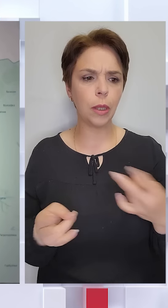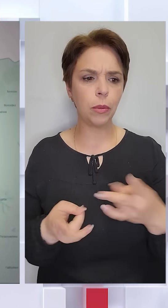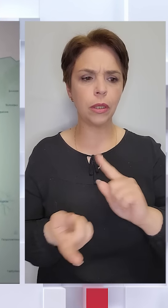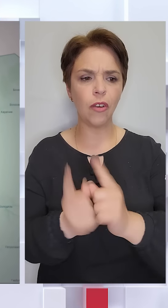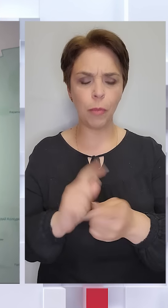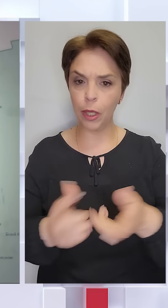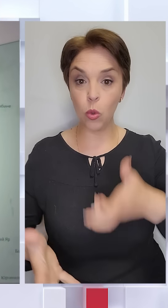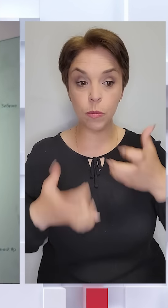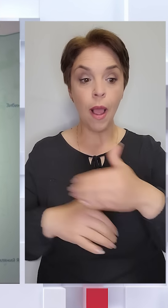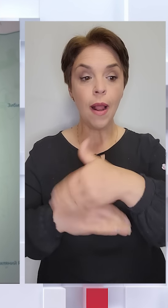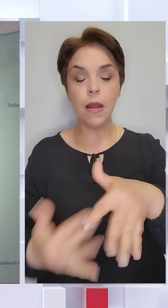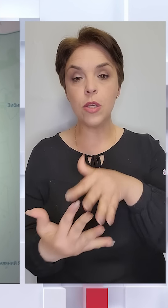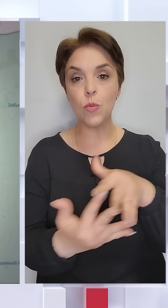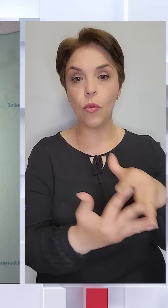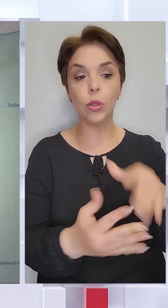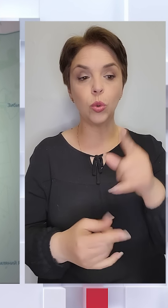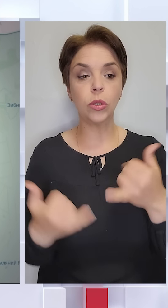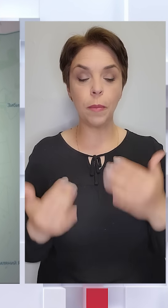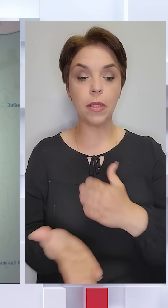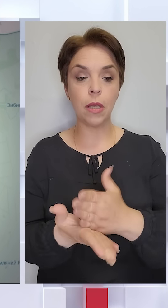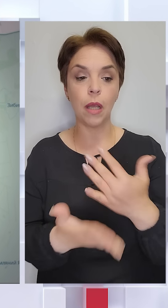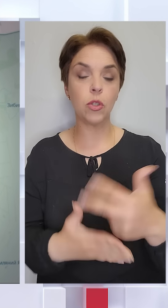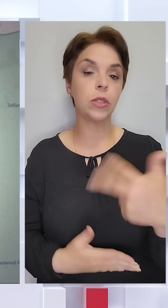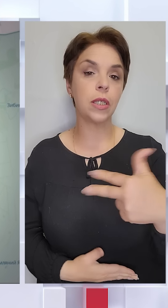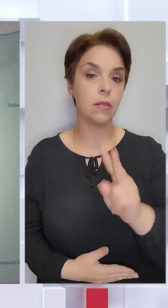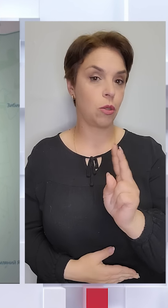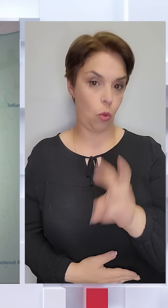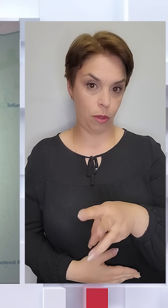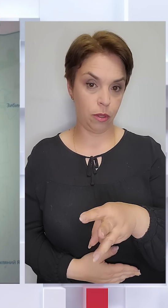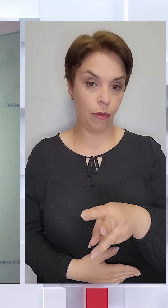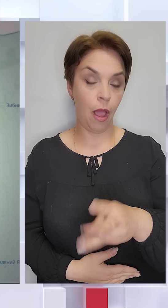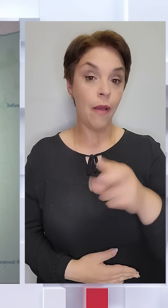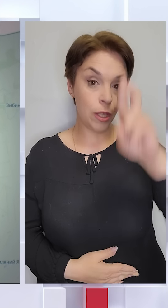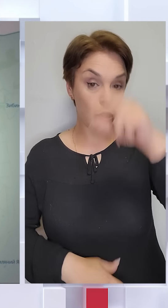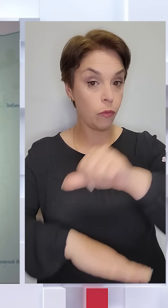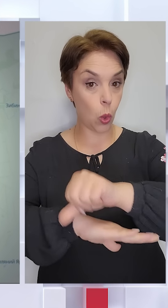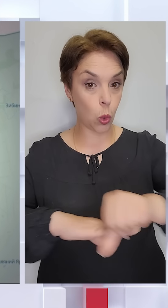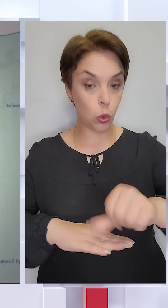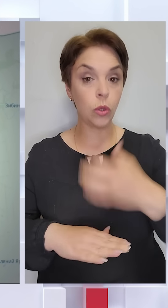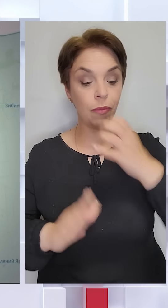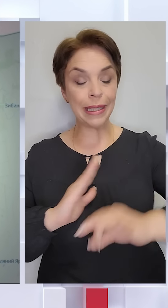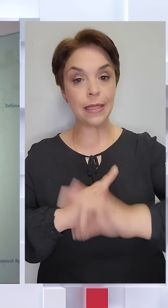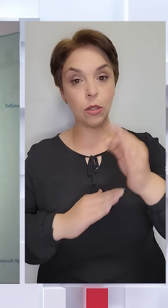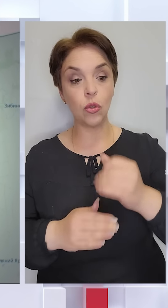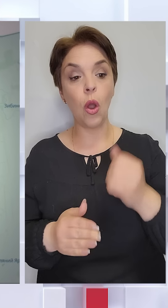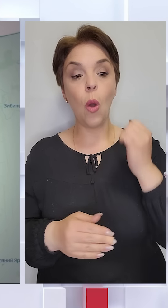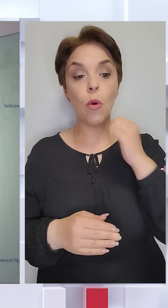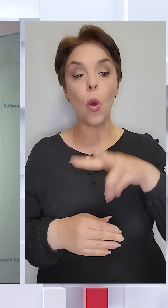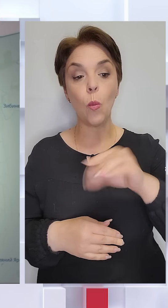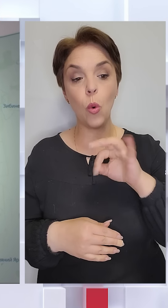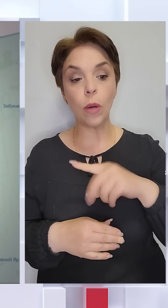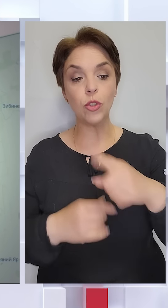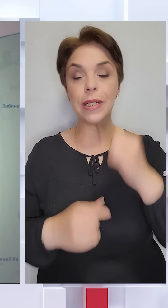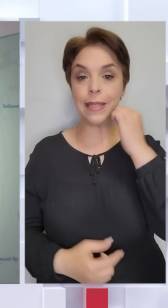Лінія бойового зіткнення тут тепер сягає майже три десятки кілометрів. Від державного кордону, південно-східніше Московицького Мурома, через